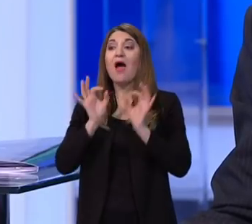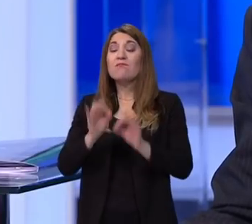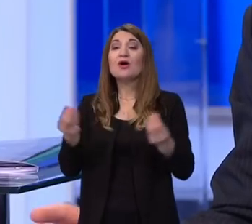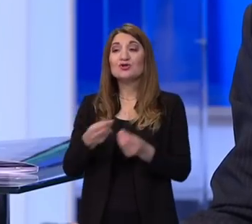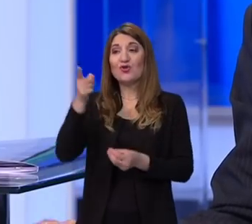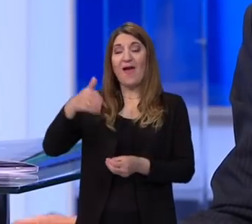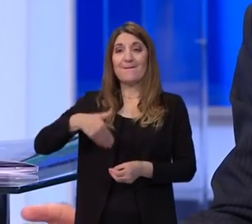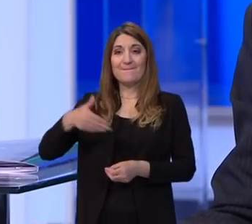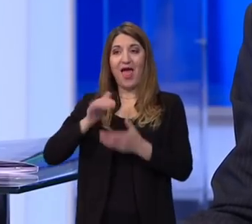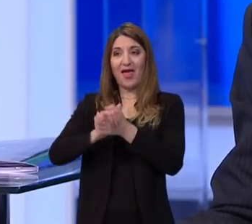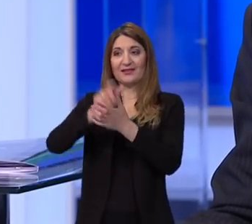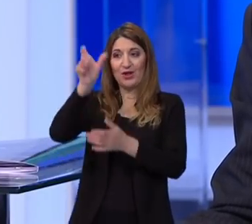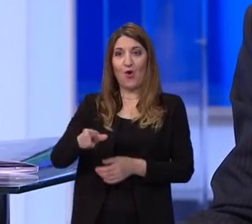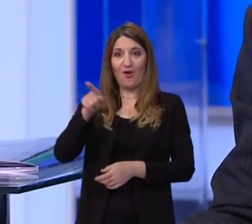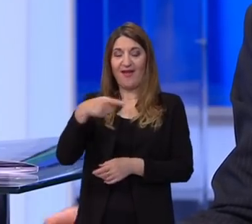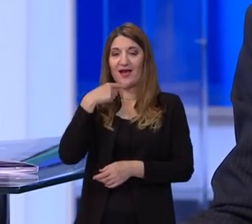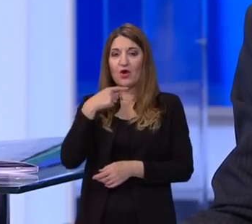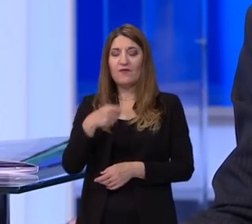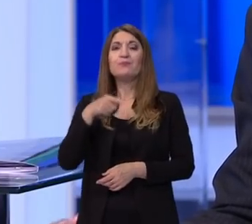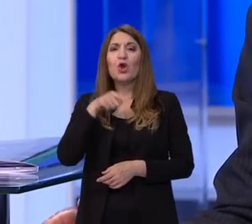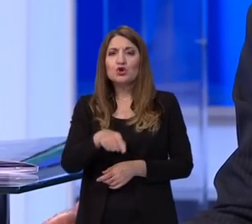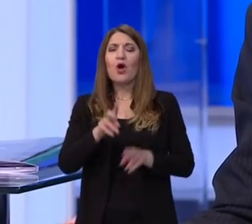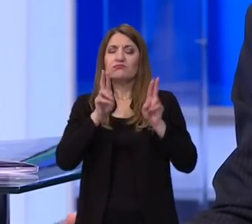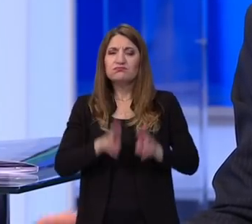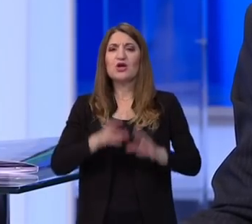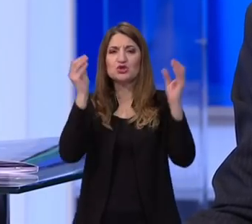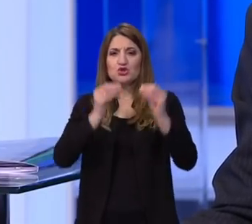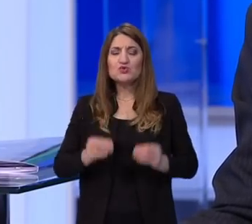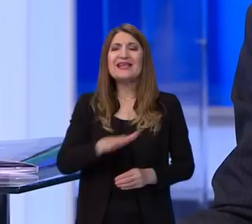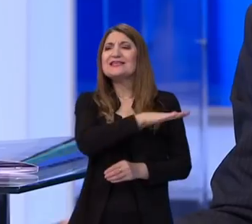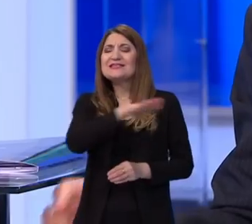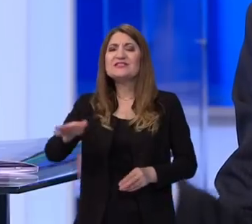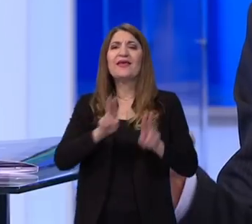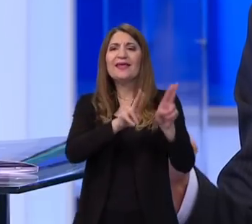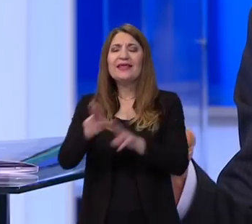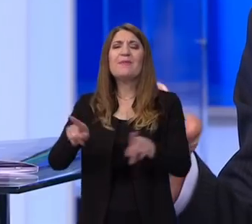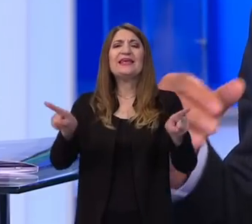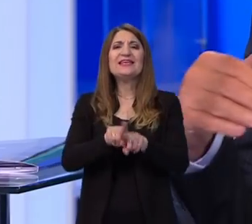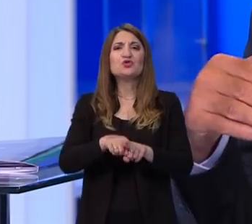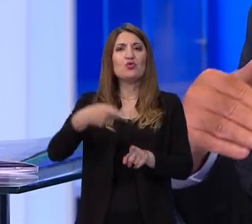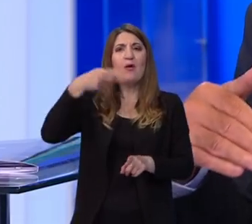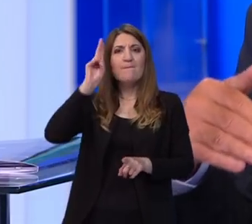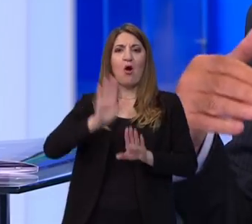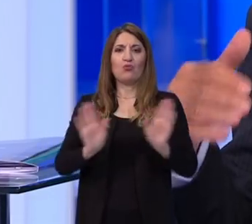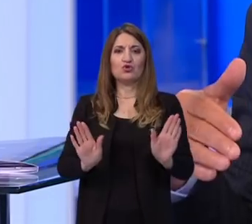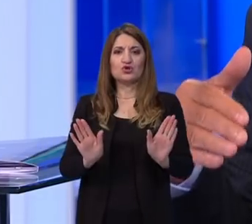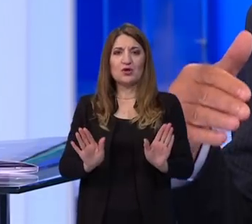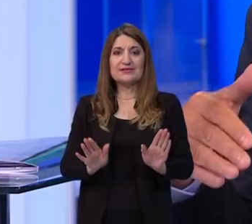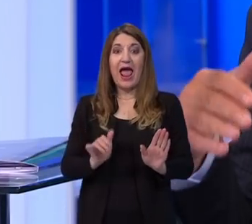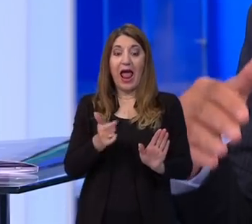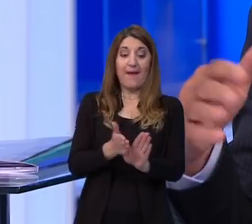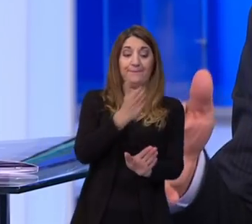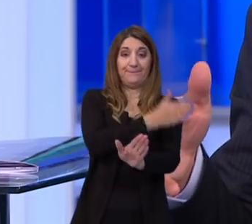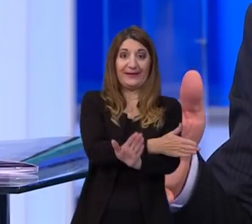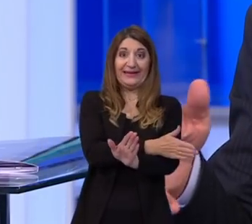kolega rekao. Dakle, to je doista sustav u kojem svi imaju istu šansu. Ne govorim o tome, je li prethodilo tome